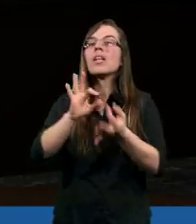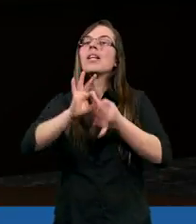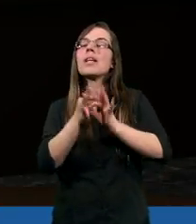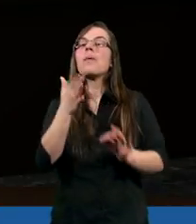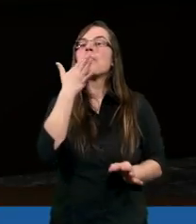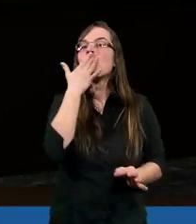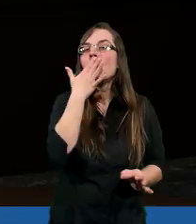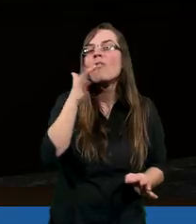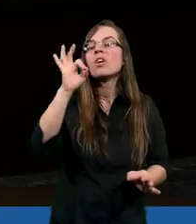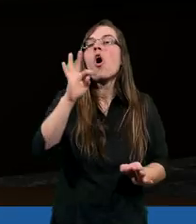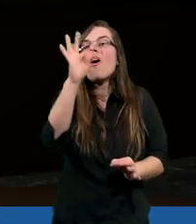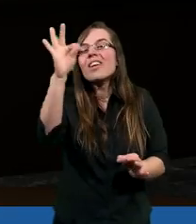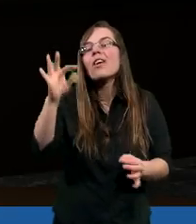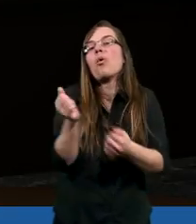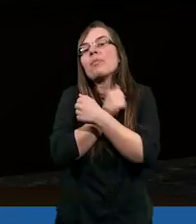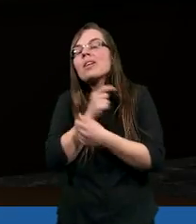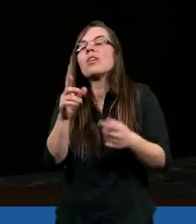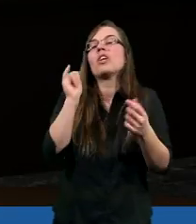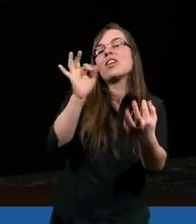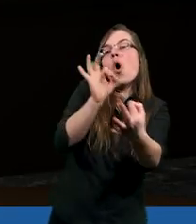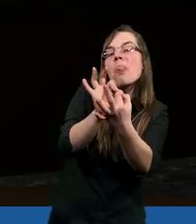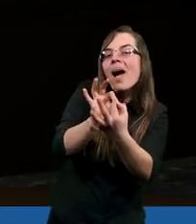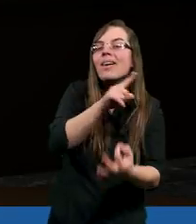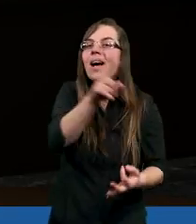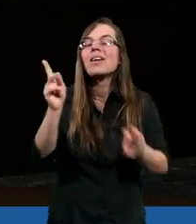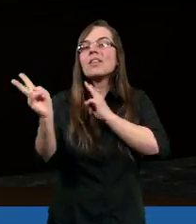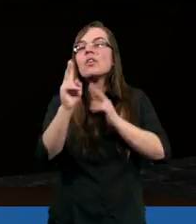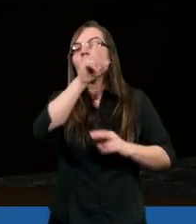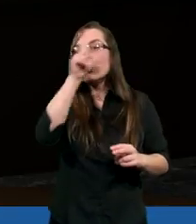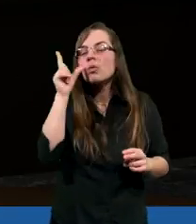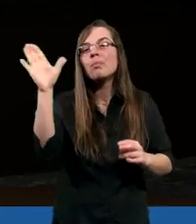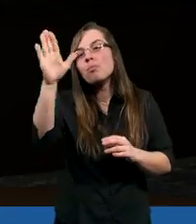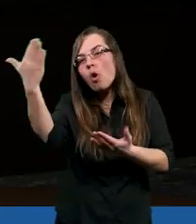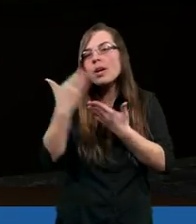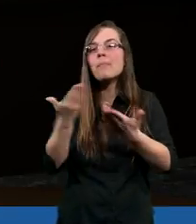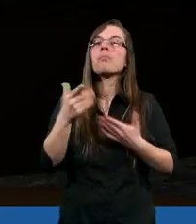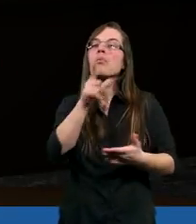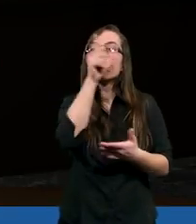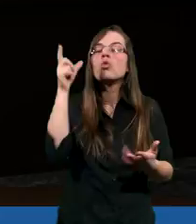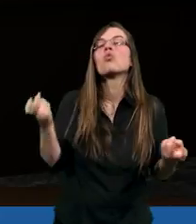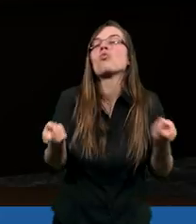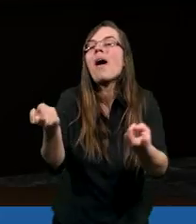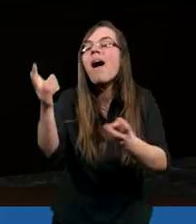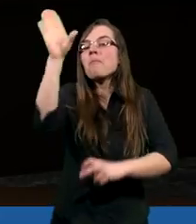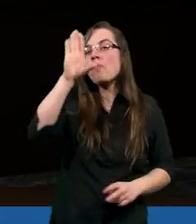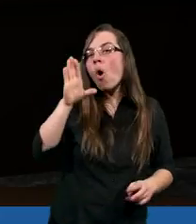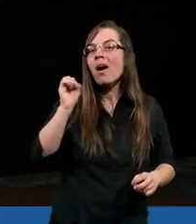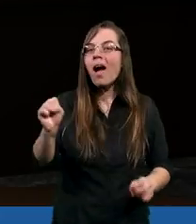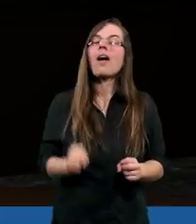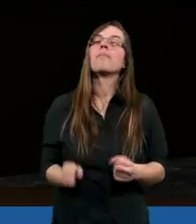mówimy o tych naszych relacjach, gdy mówimy o tym szukaniu Pana Boga,